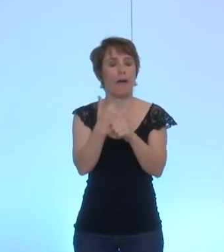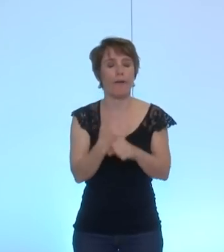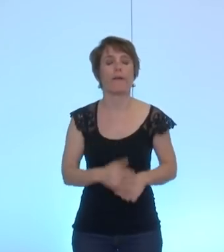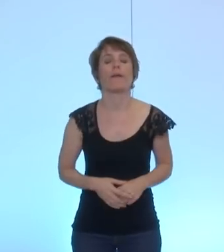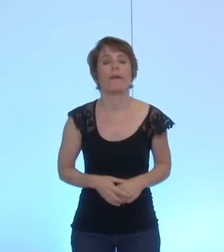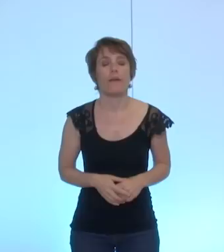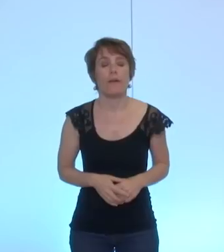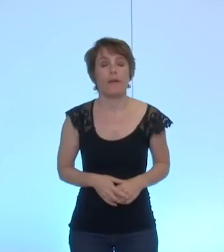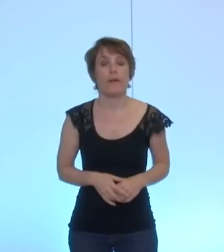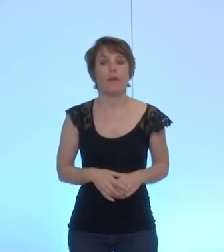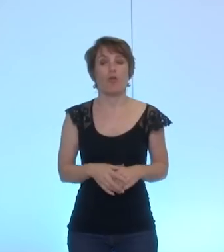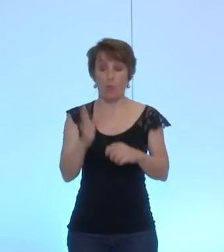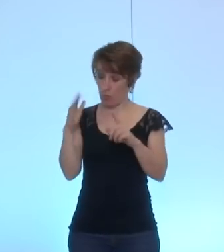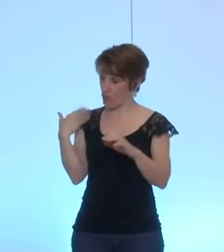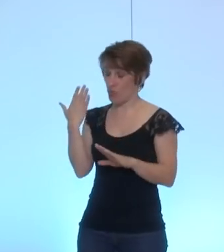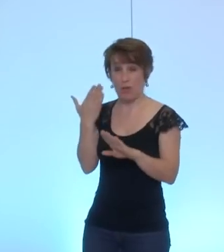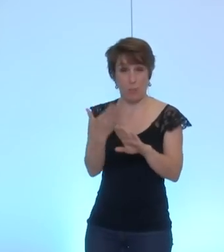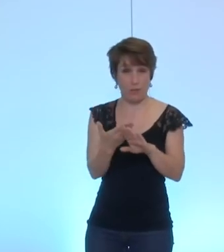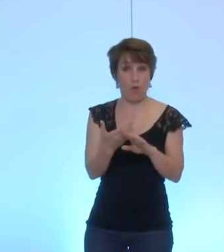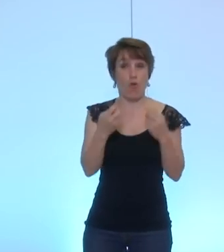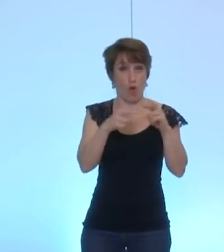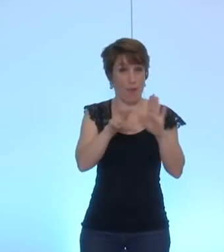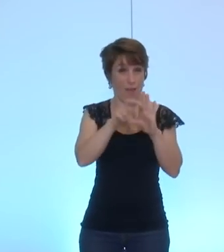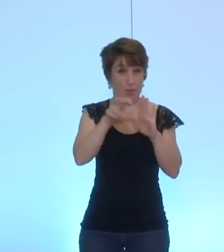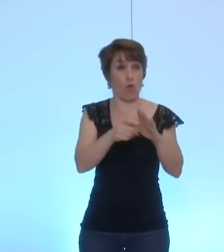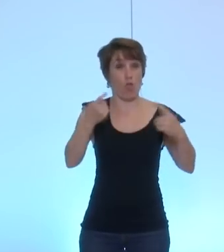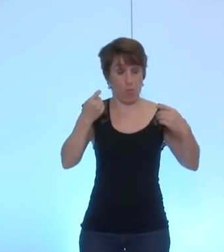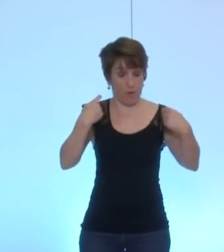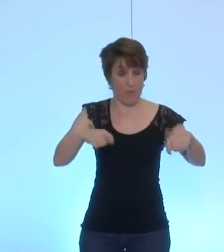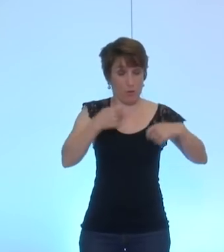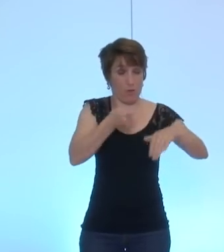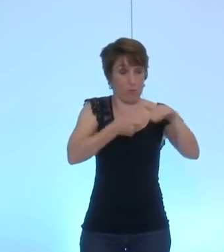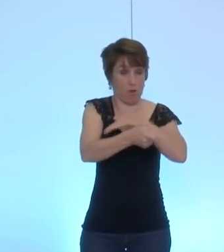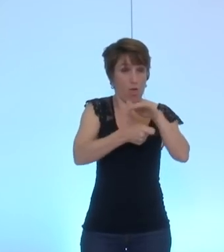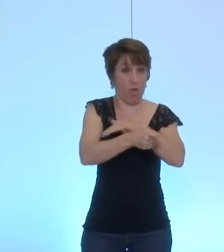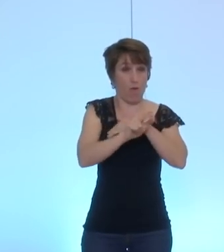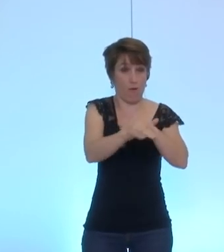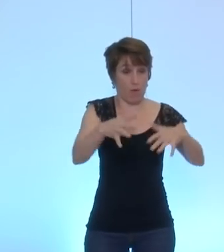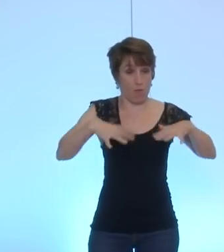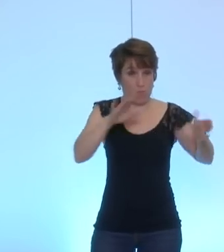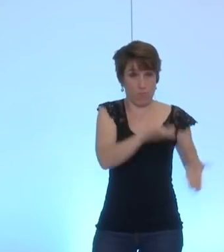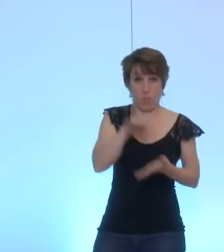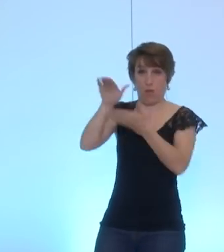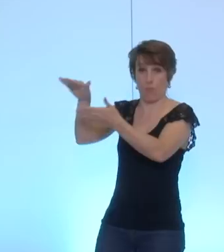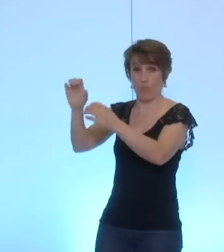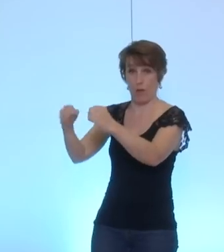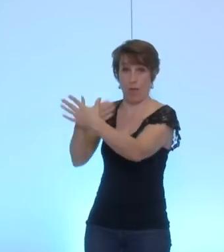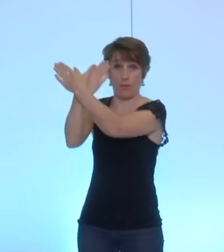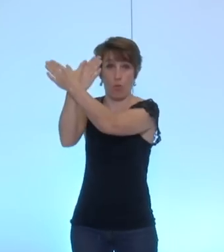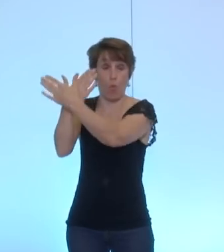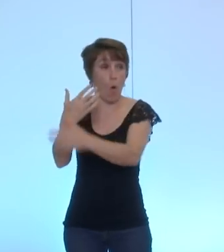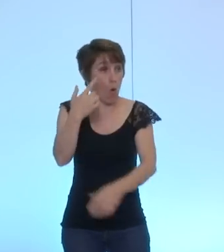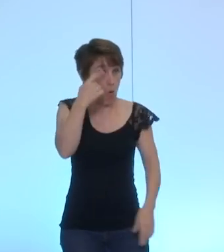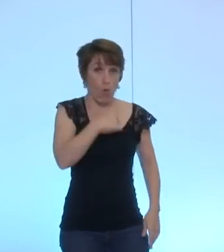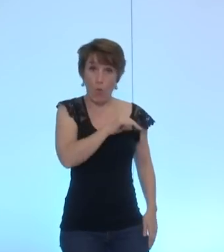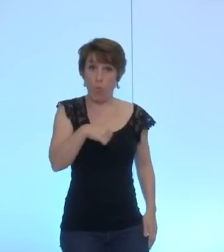ce que nous supportions jusqu'à maintenant intégralement à la métro. Ce qui, je vous le dis très franchement pour ce qui nous concerne, ne nous gêne et ne nous